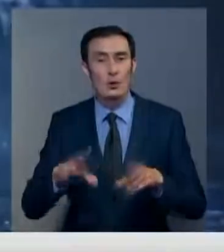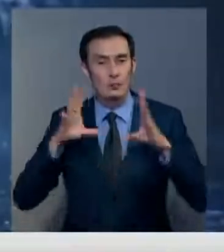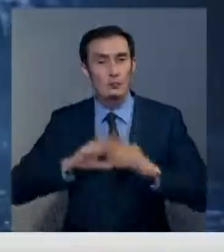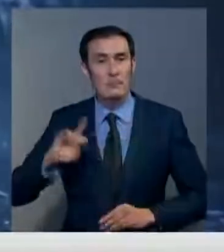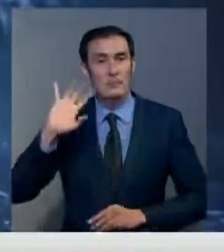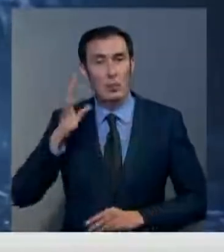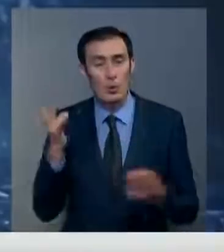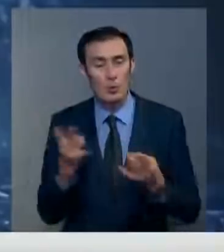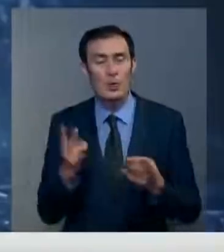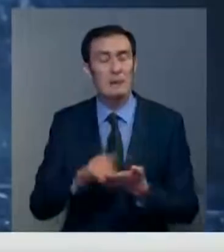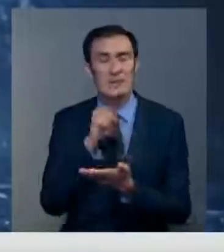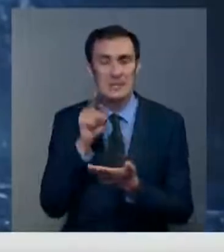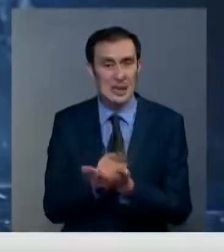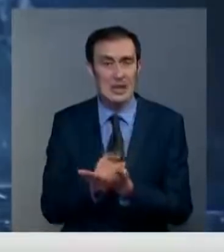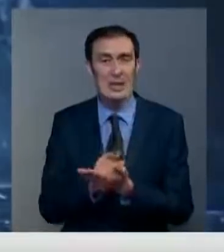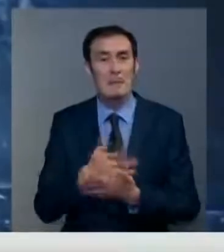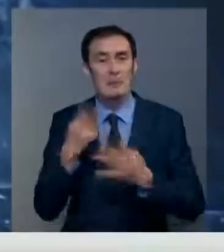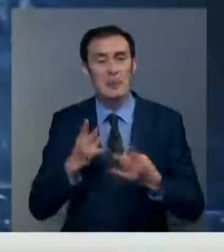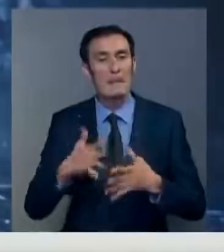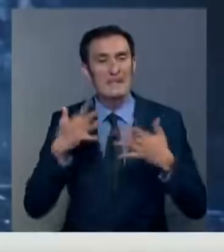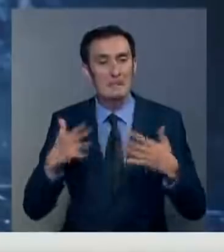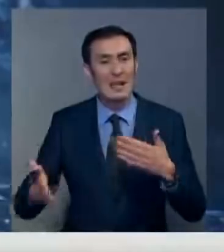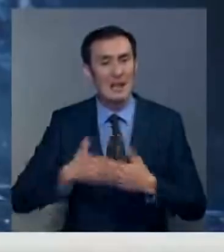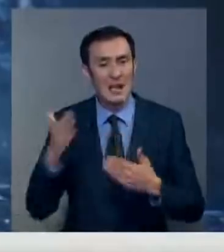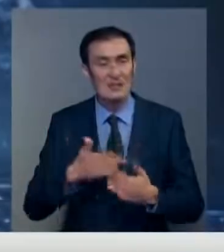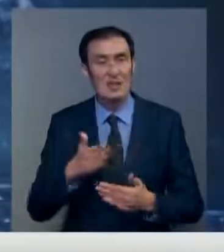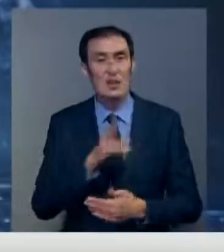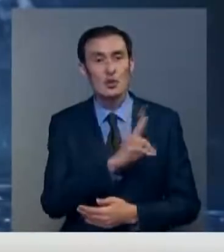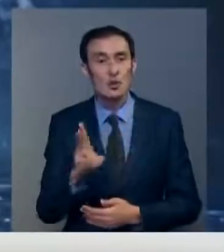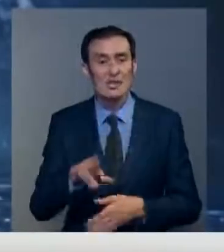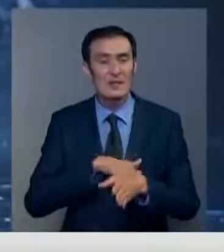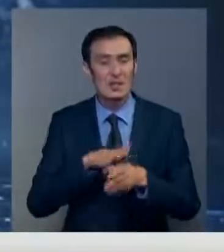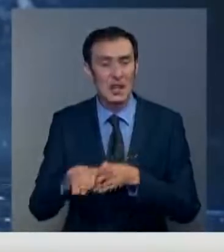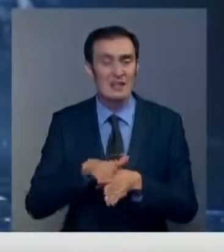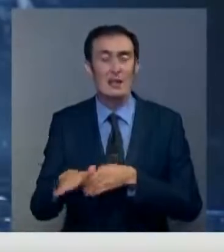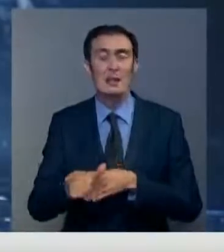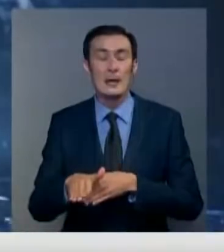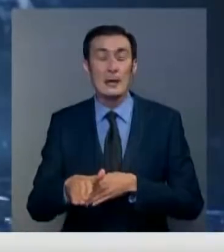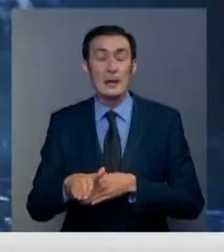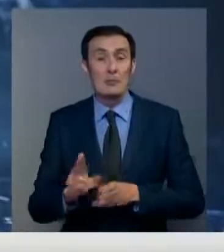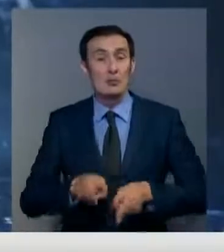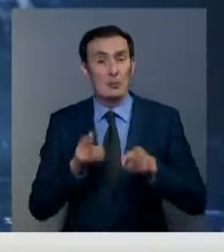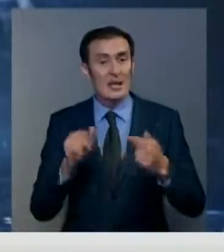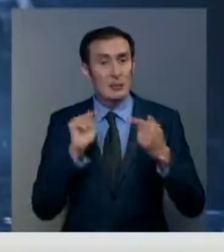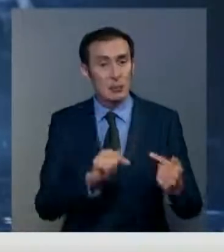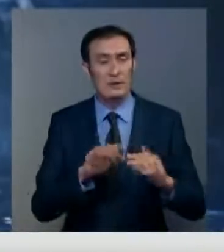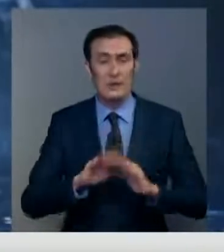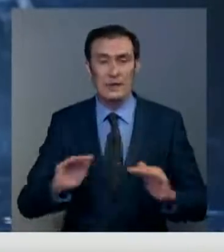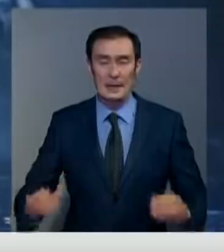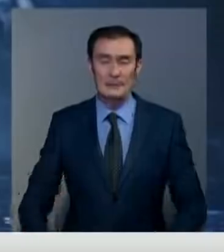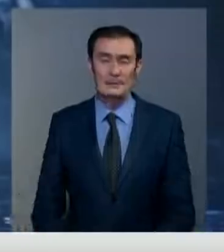омбудсмен намерен добиваться максимальной ответственности для каждого, кто совершает сексуальные преступления против детей.